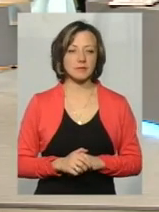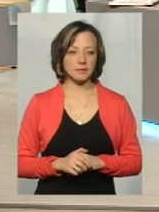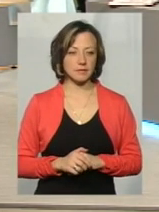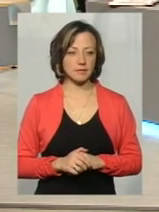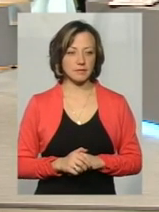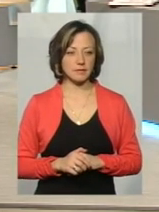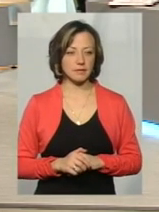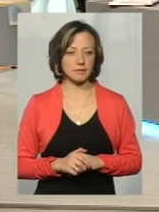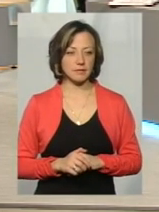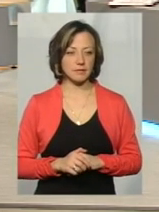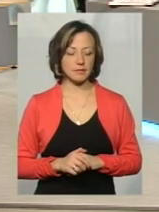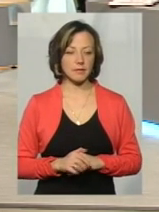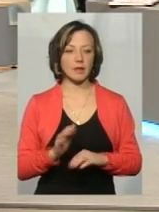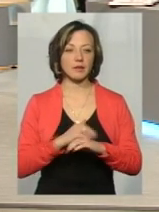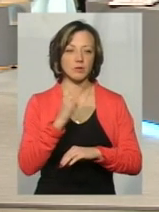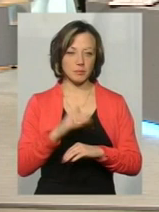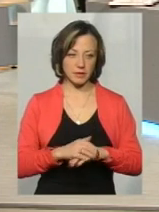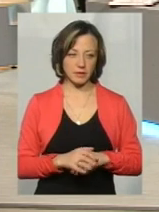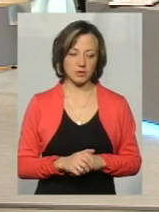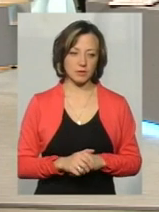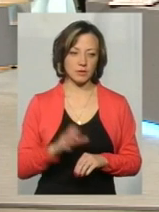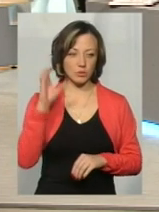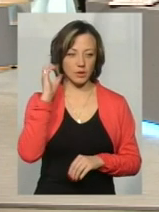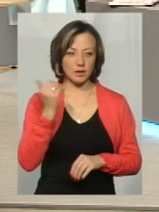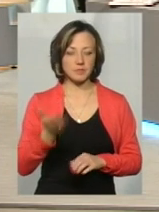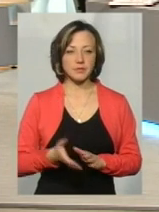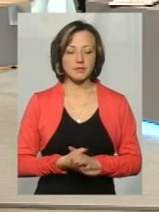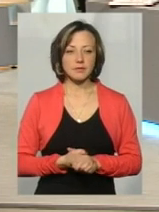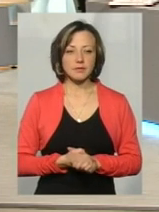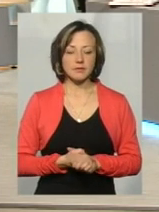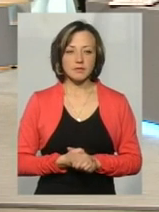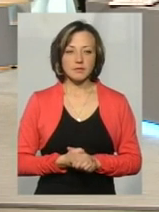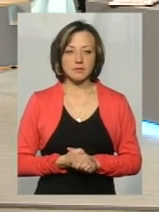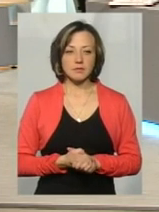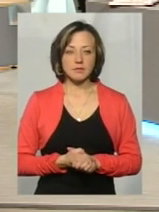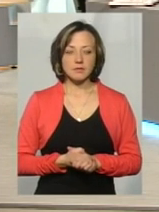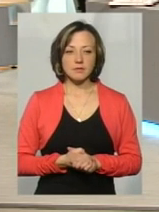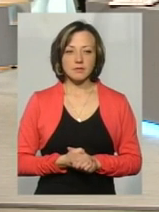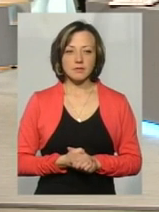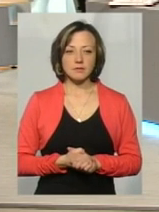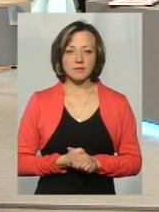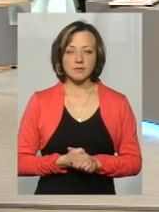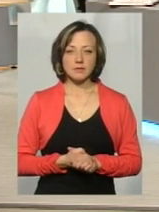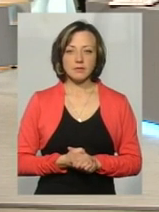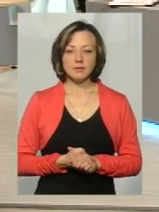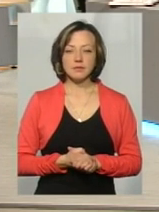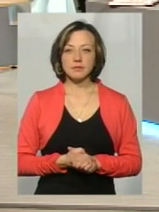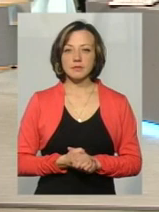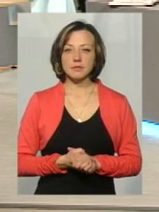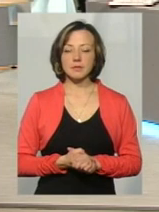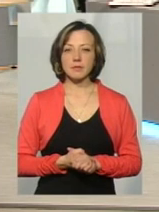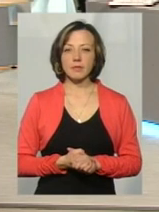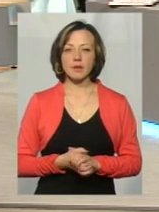Добрий вечір. Доброго вечора. Майслухай. Ще важливо, будуть встановитися в нашому